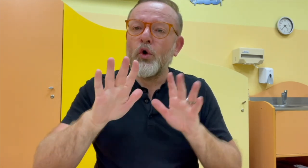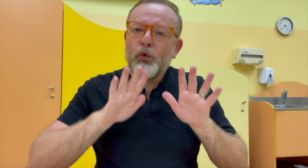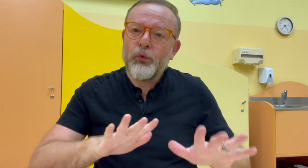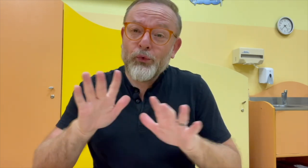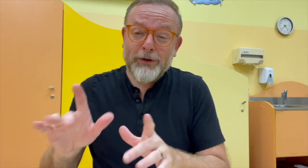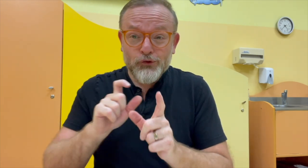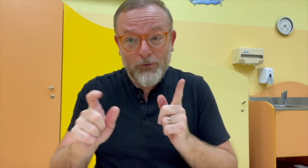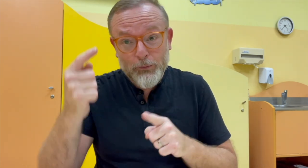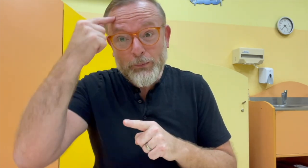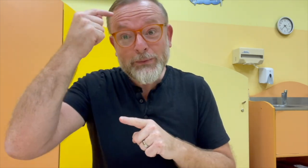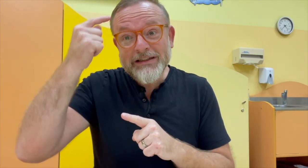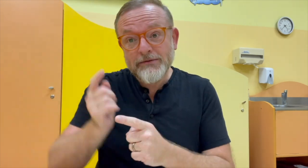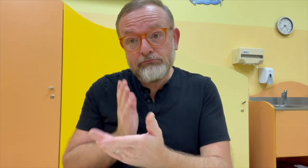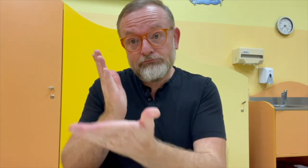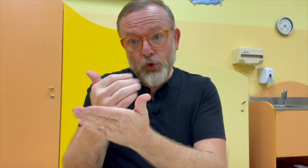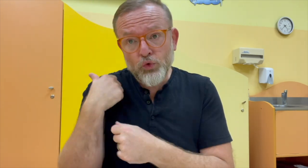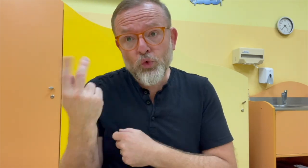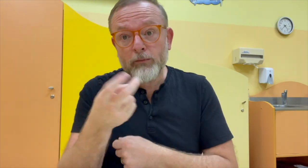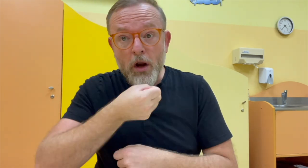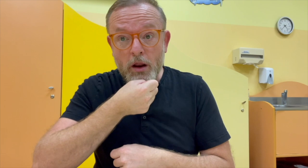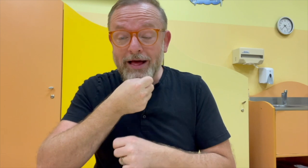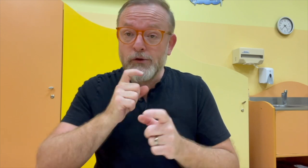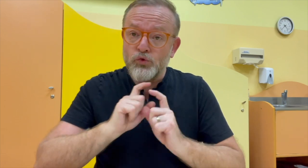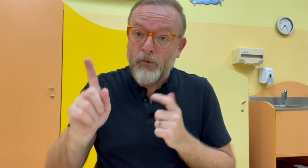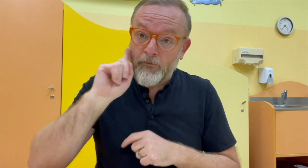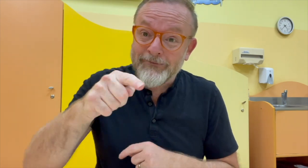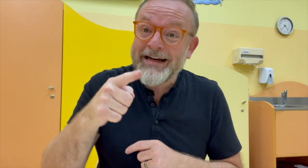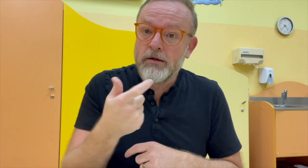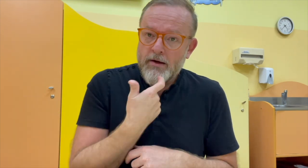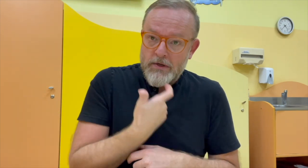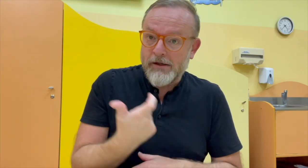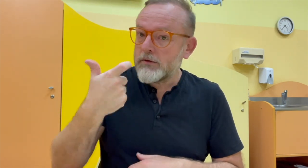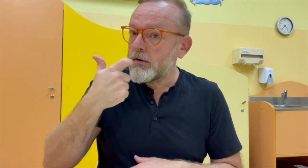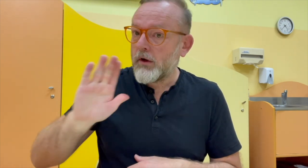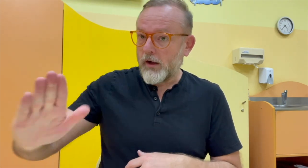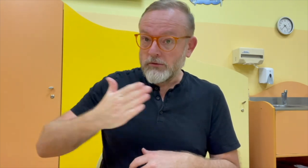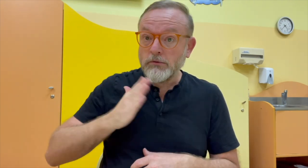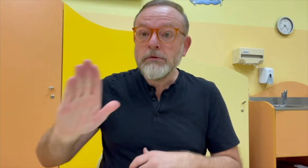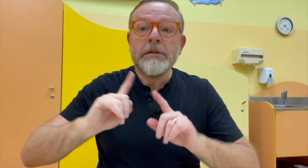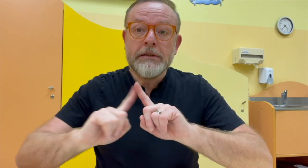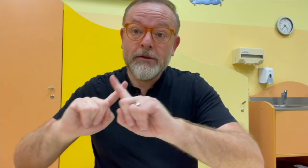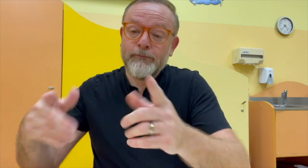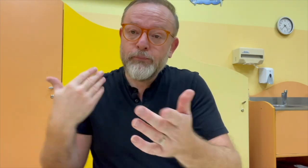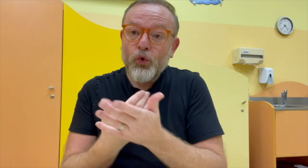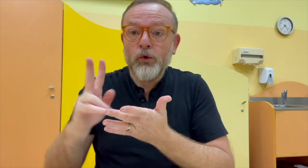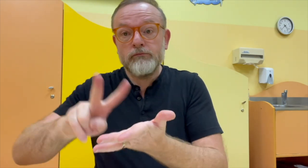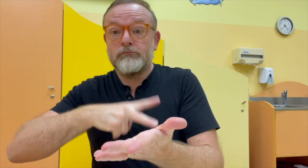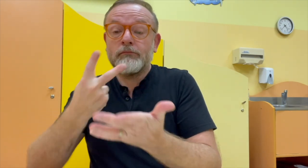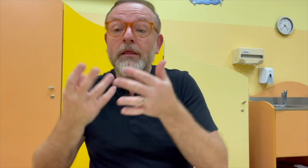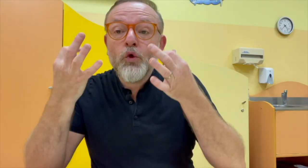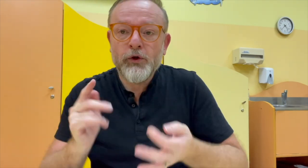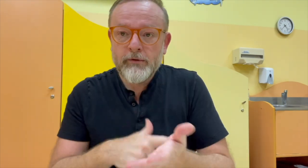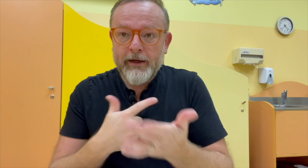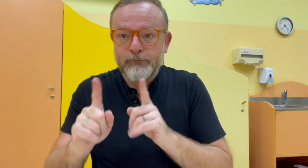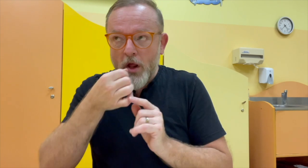Já budu se snažit myslet na to, že rolev můj je tlumočený. Je to tlumočený z jednoho jazyka do